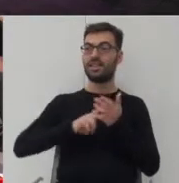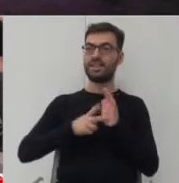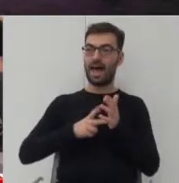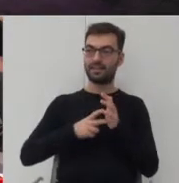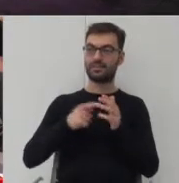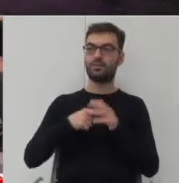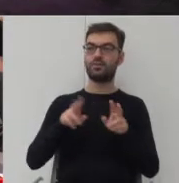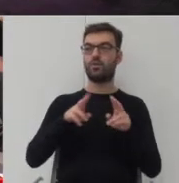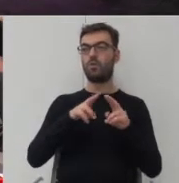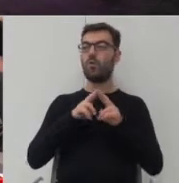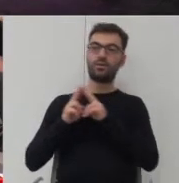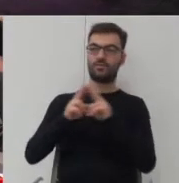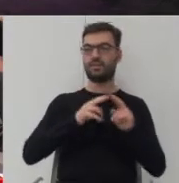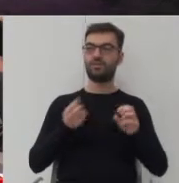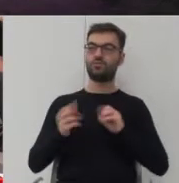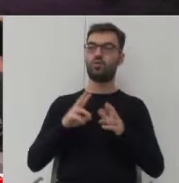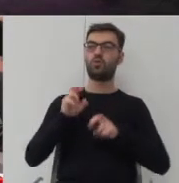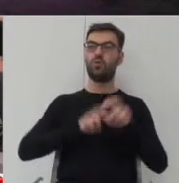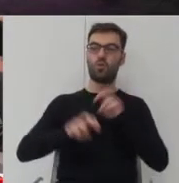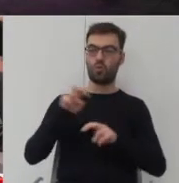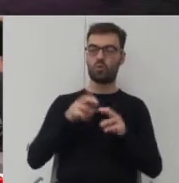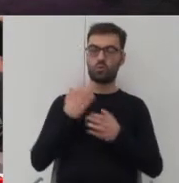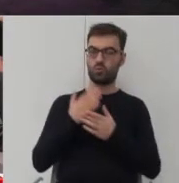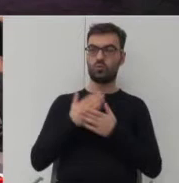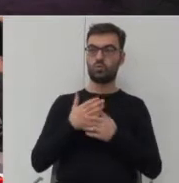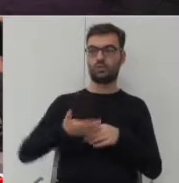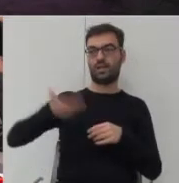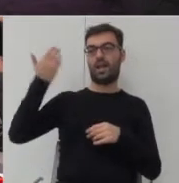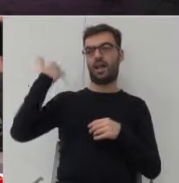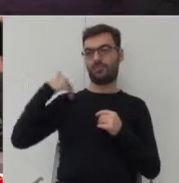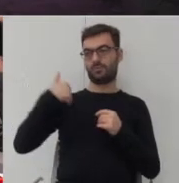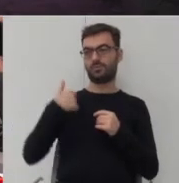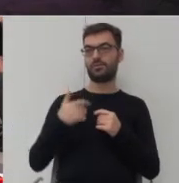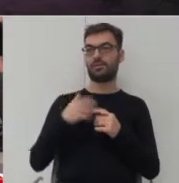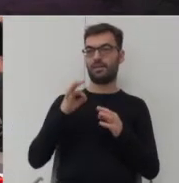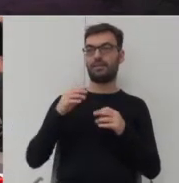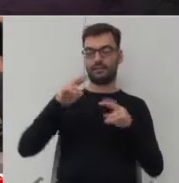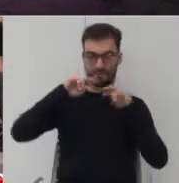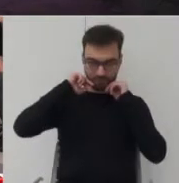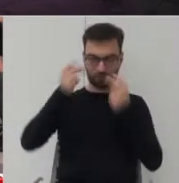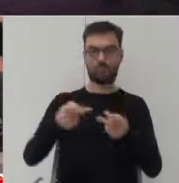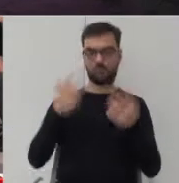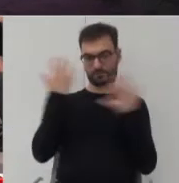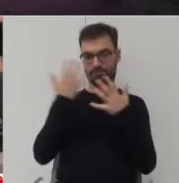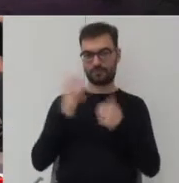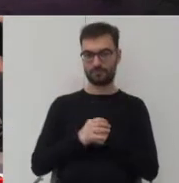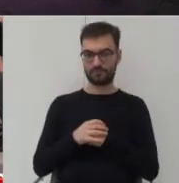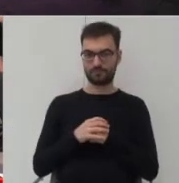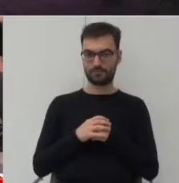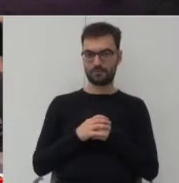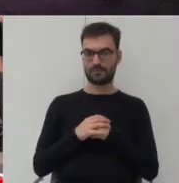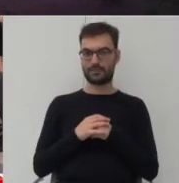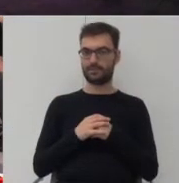uniwersalnej formie ruchu, która istniała już kiedyś, teraz ma jakby spektakularny powrót. Zdaniem wielu osób